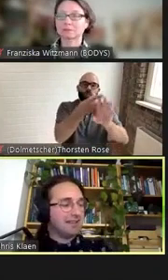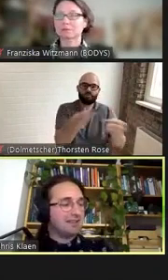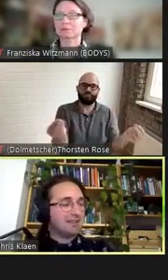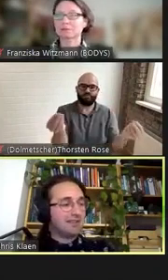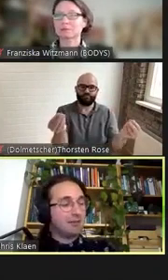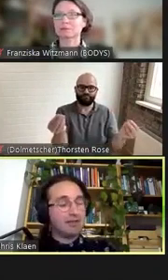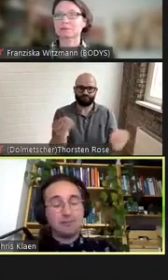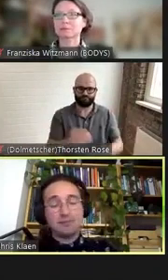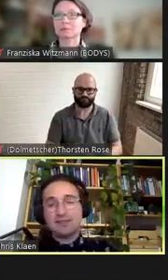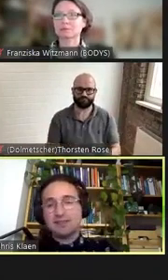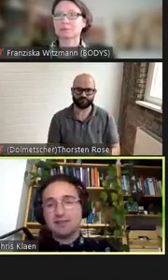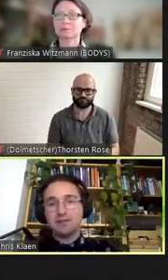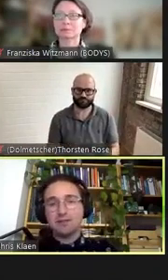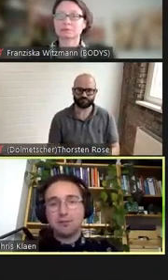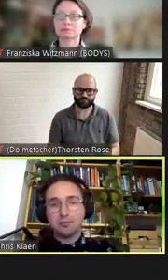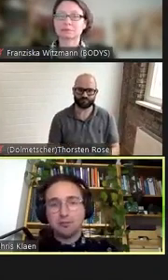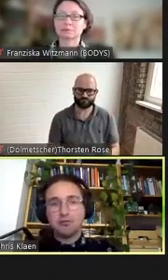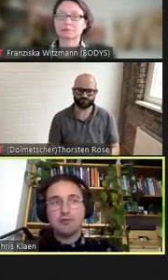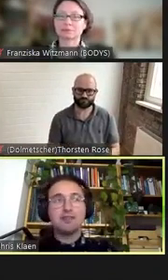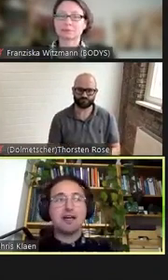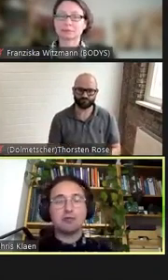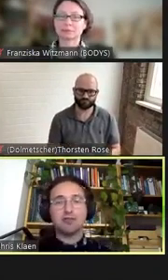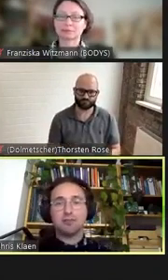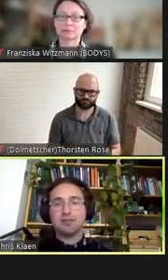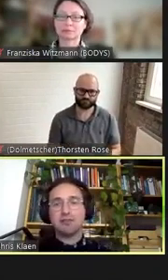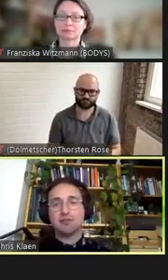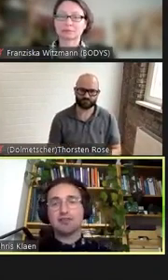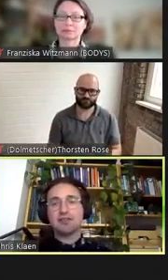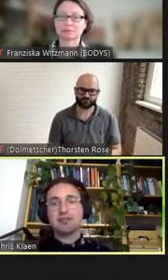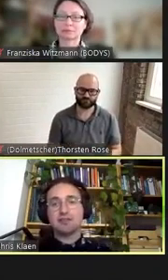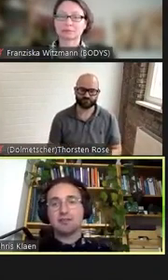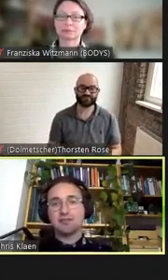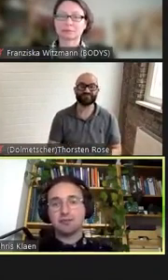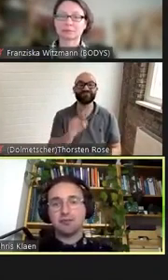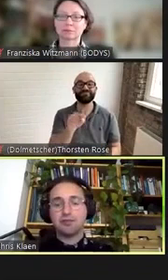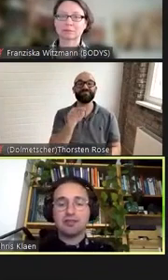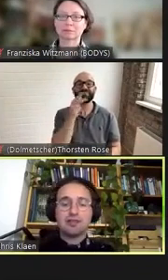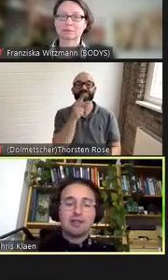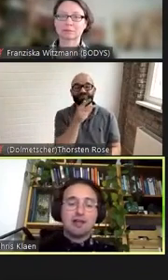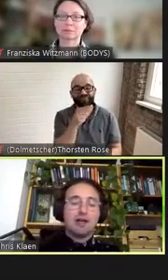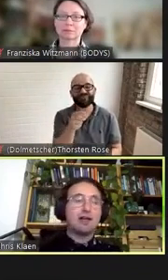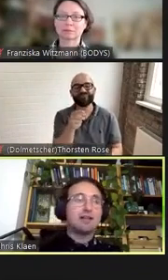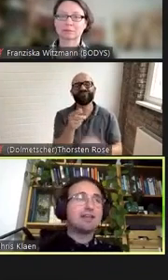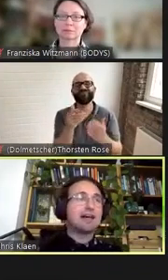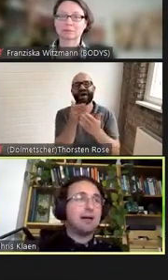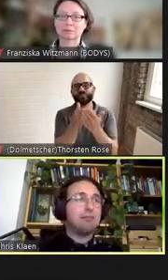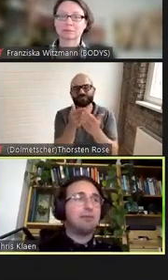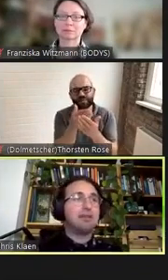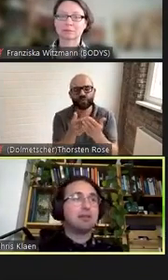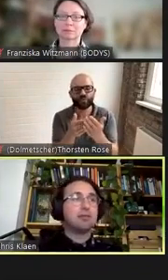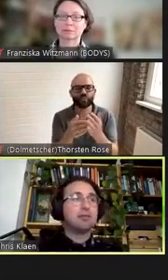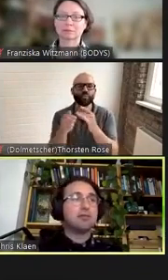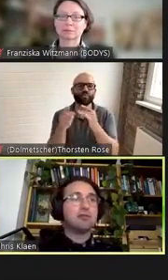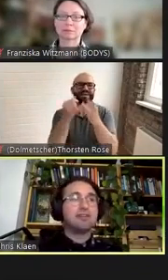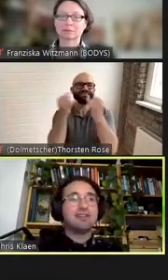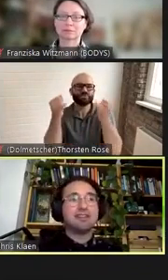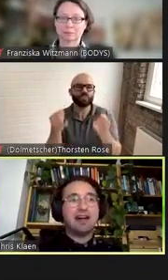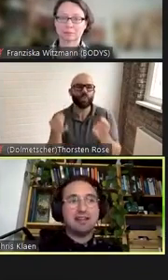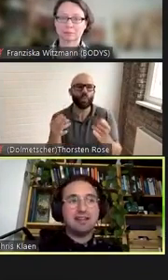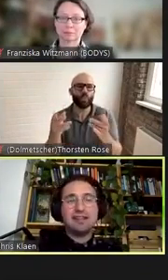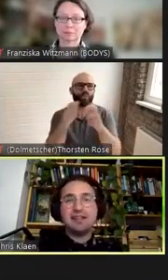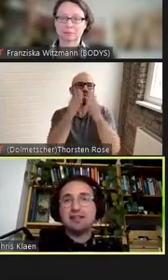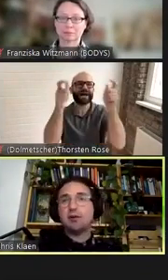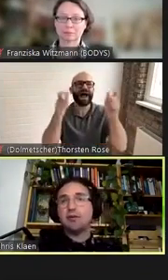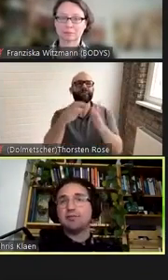Gleichzeitig sind aber eben diese Berufe, die Ausbildung, die Institutionen, die Rahmenbedingungen für